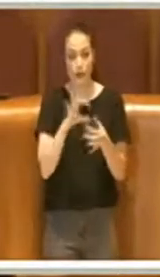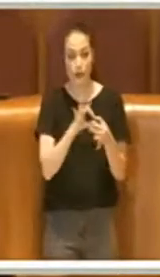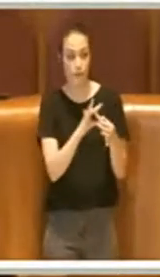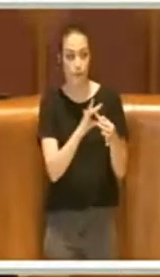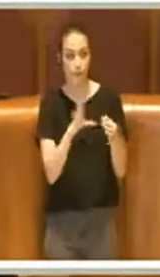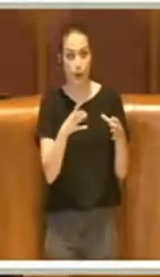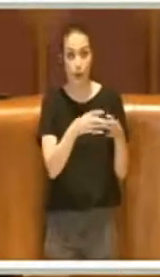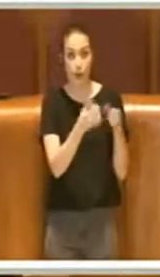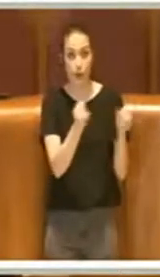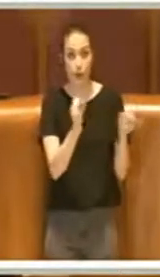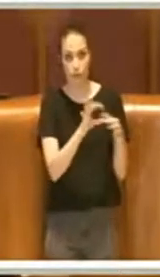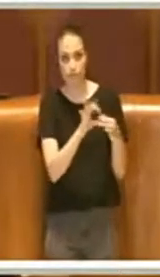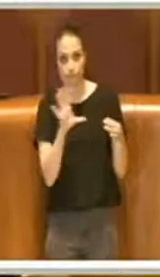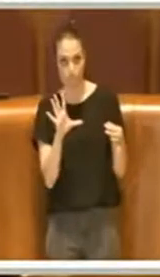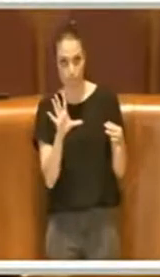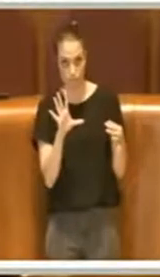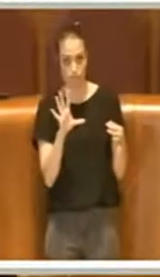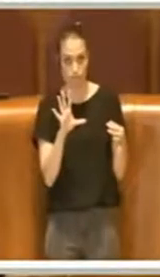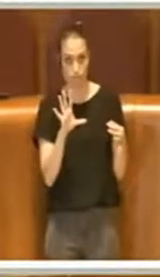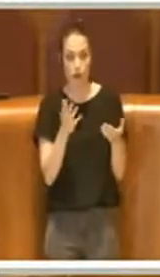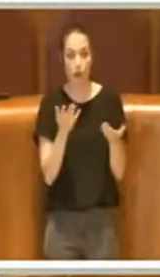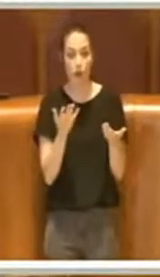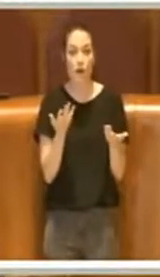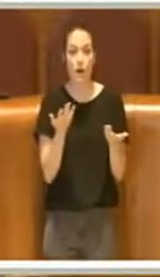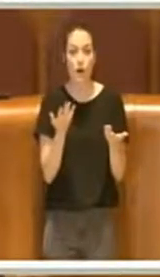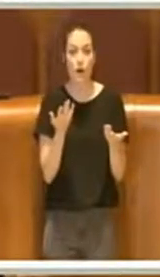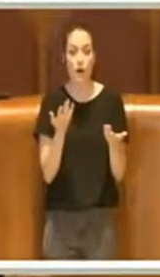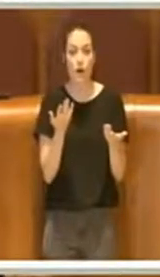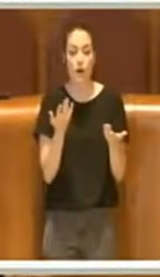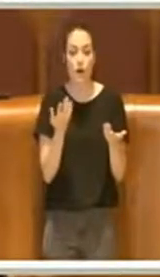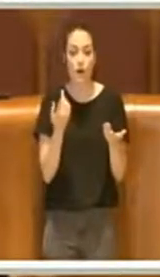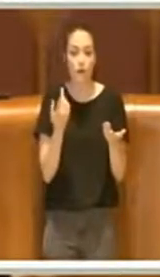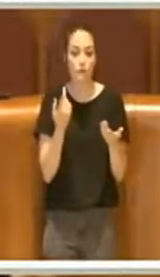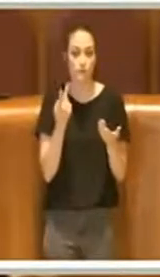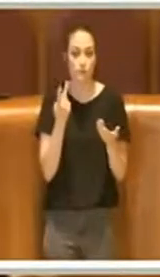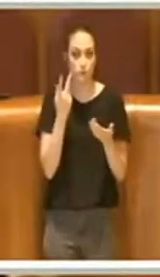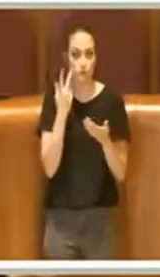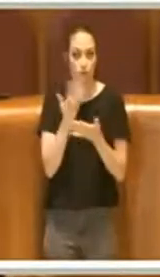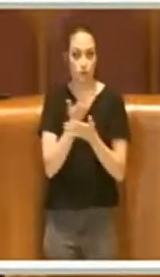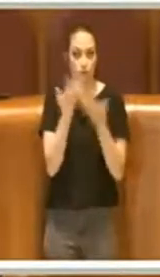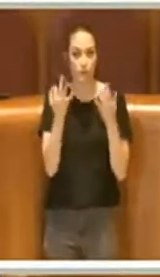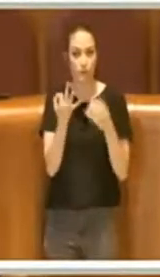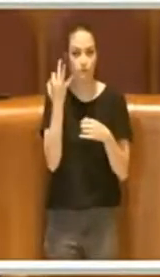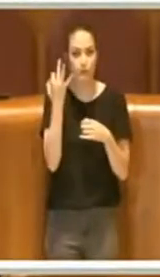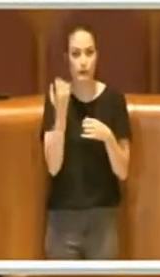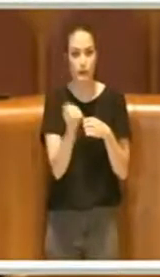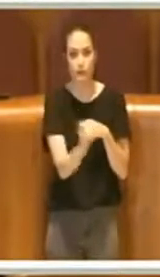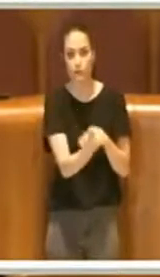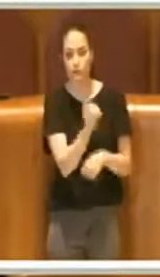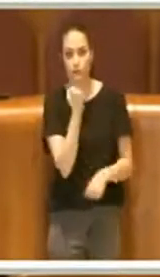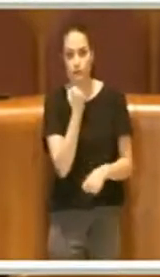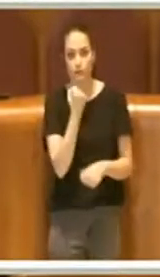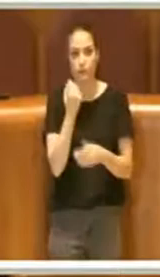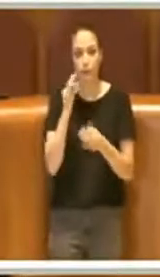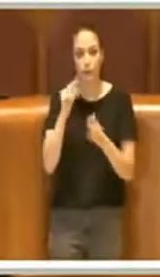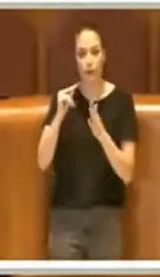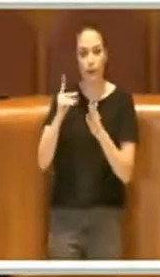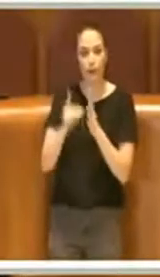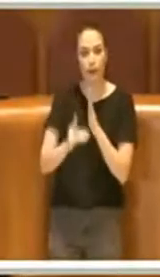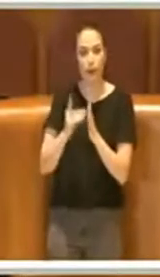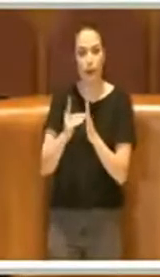Democratico, attesta quello che dicevo prima, cioè un ostruzionismo alla delibera stessa.